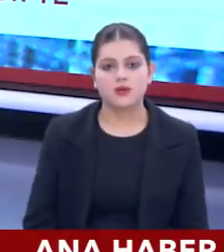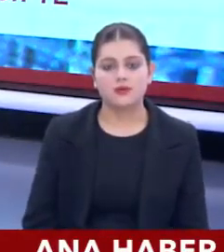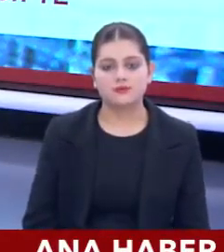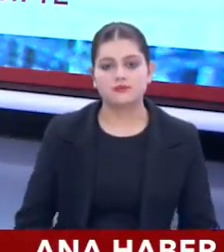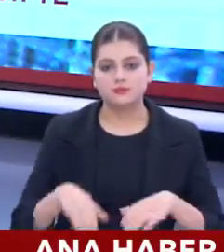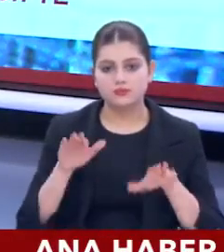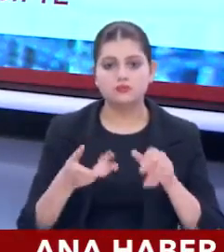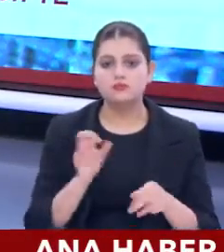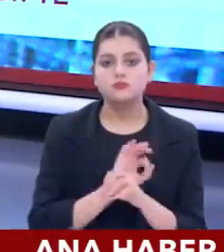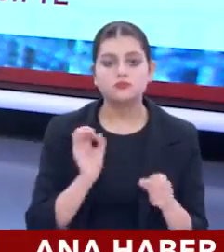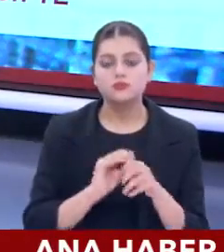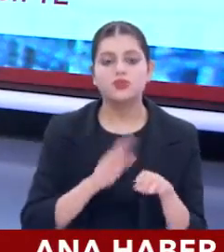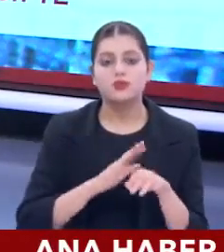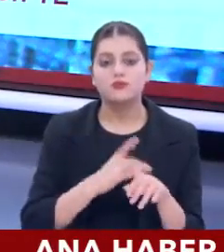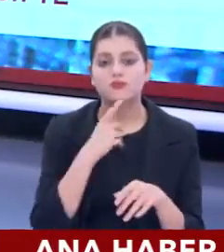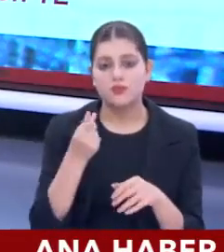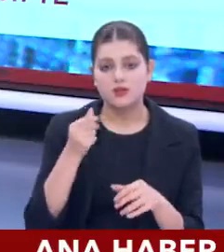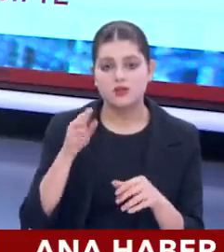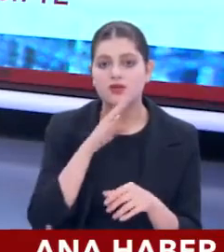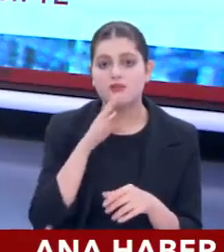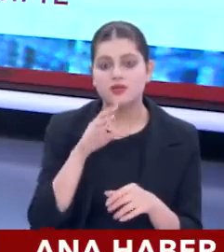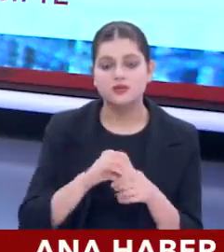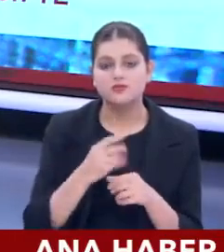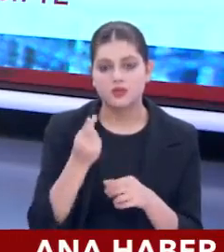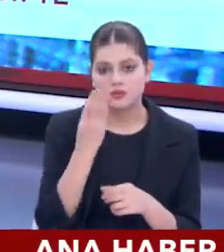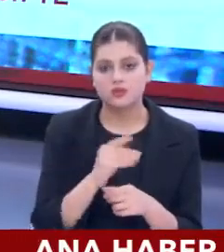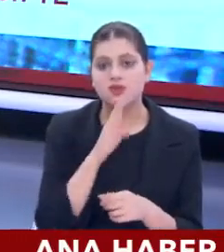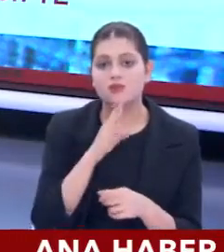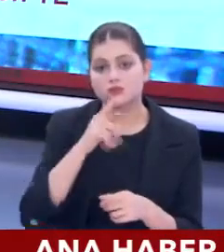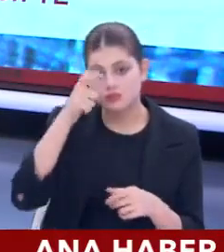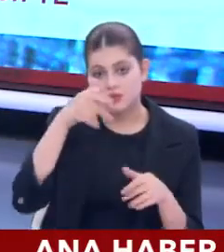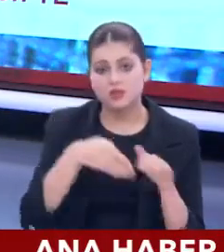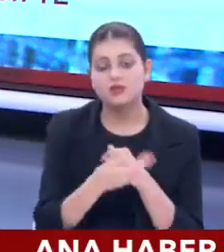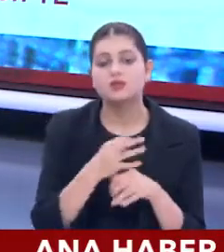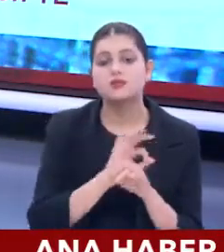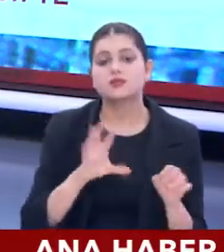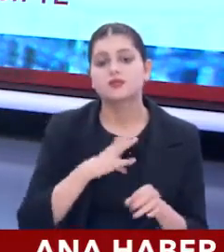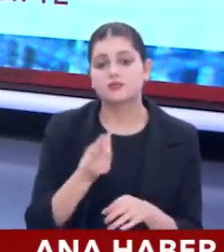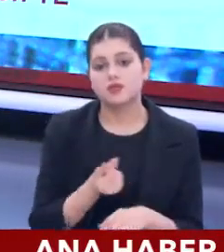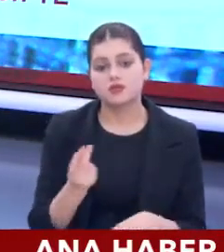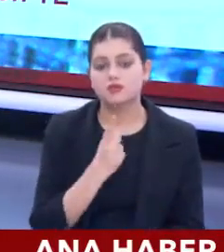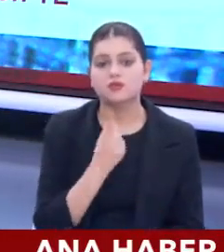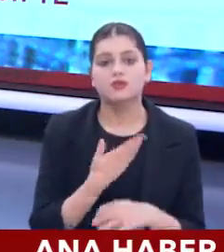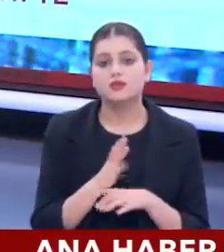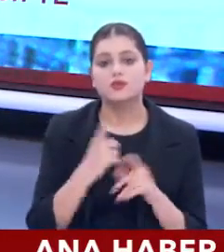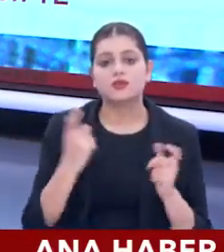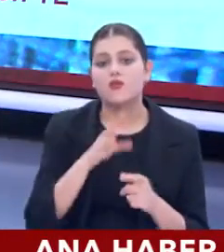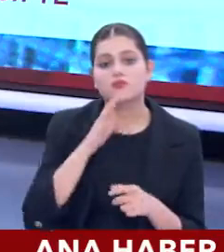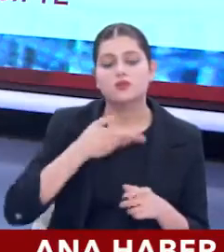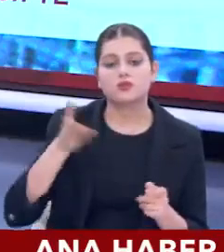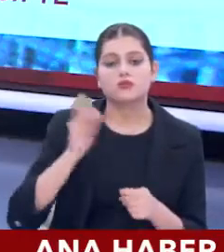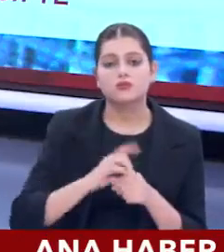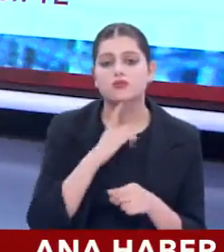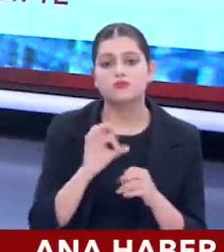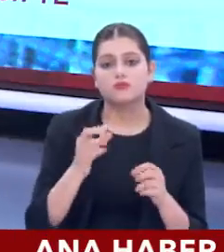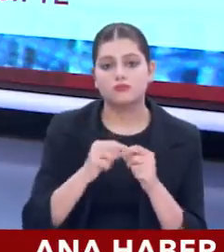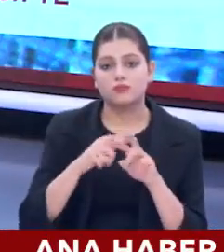ayarlamadığınız zaman ne yapıyor? Paralı yabancı. Parası olan yabancı senin ülkenden kaçıyor. Nereye gidiyor? Avrupa'ya